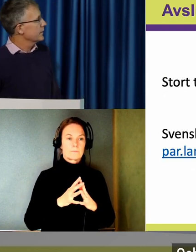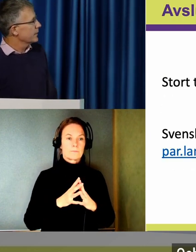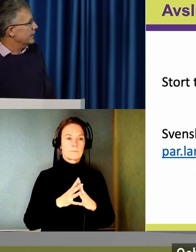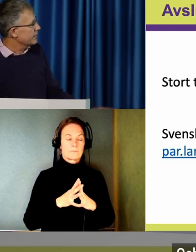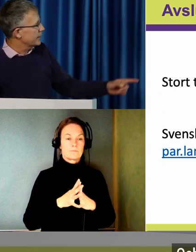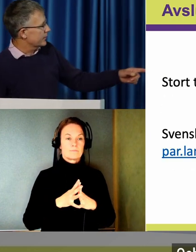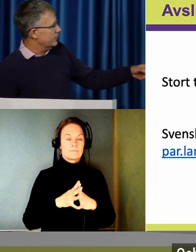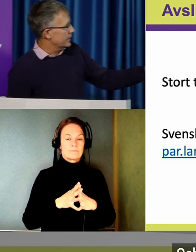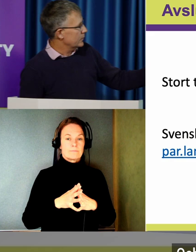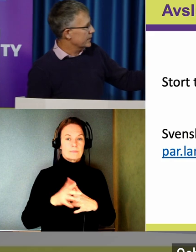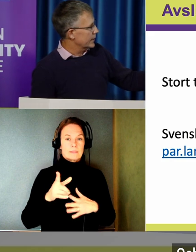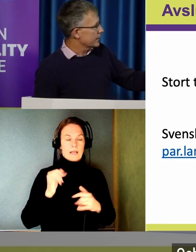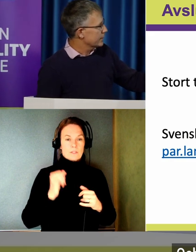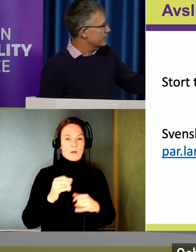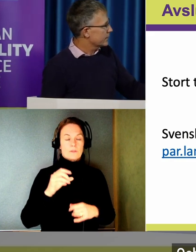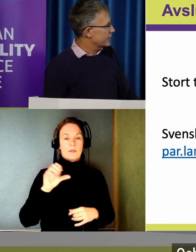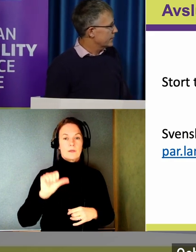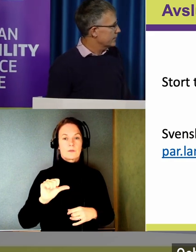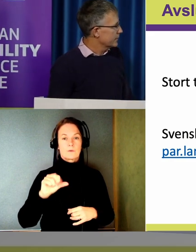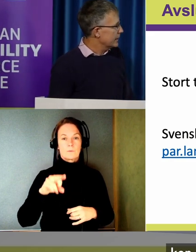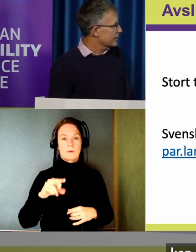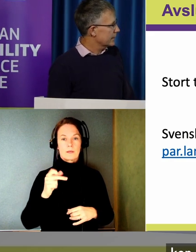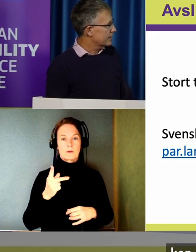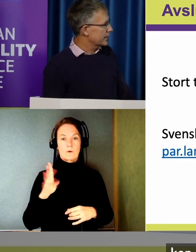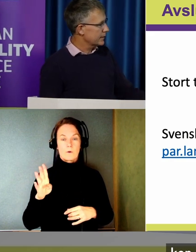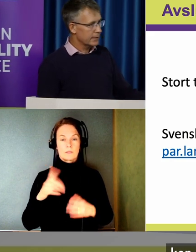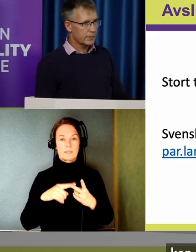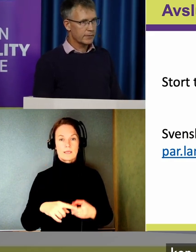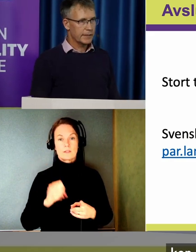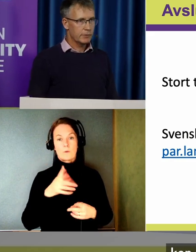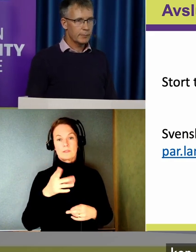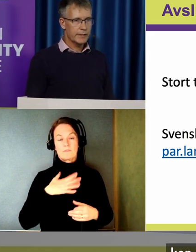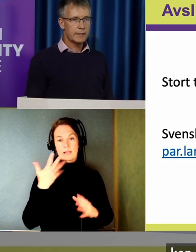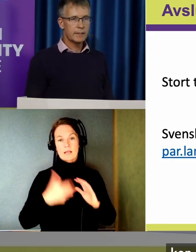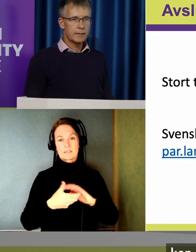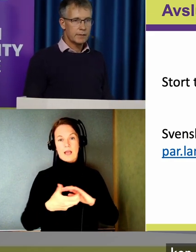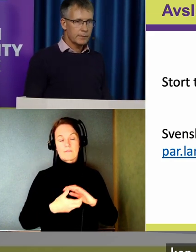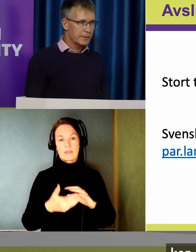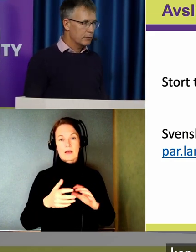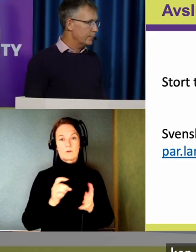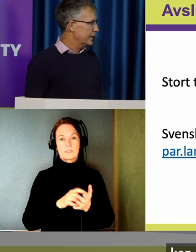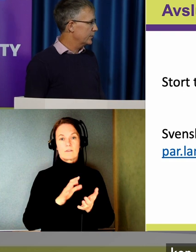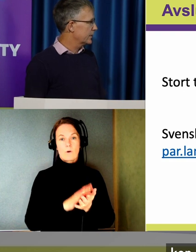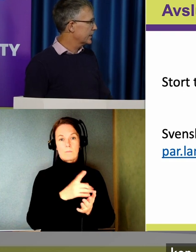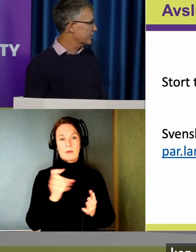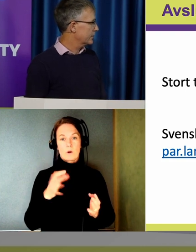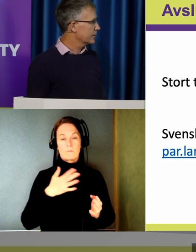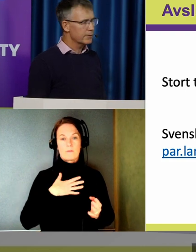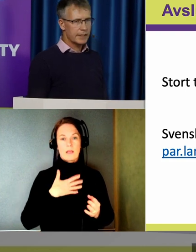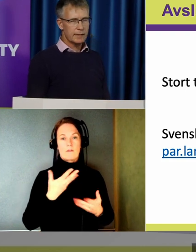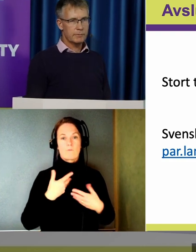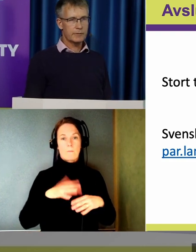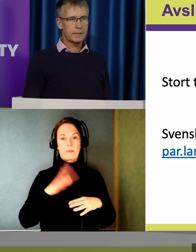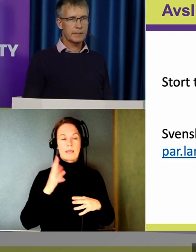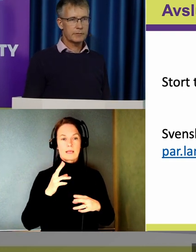Och här är en sån här QR-kod igen. Och om ni vill kan ni scanna den och skriva upp er. Om ni vill få mer utskick och sånt.